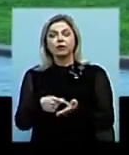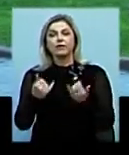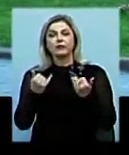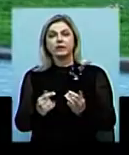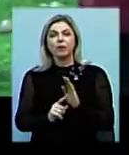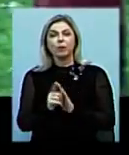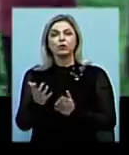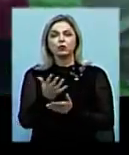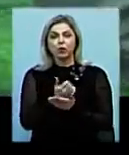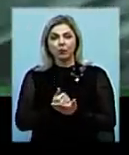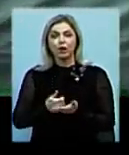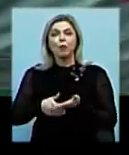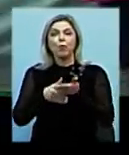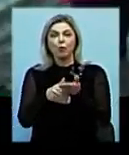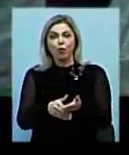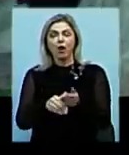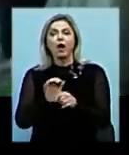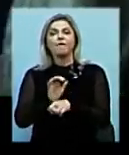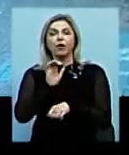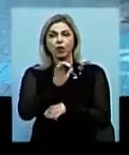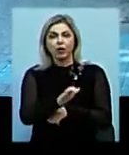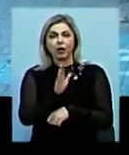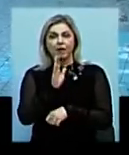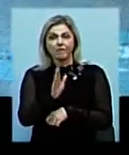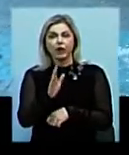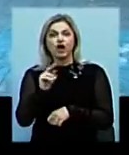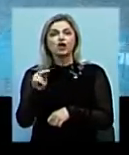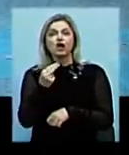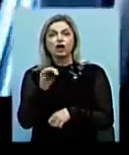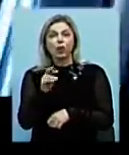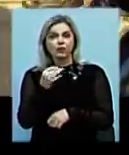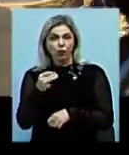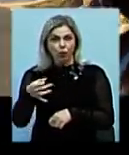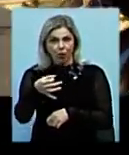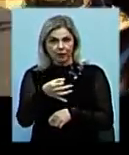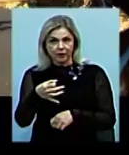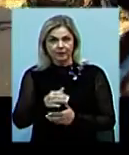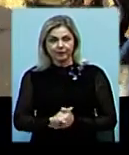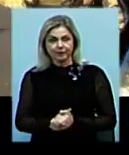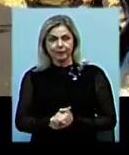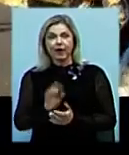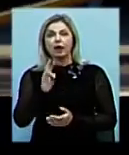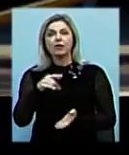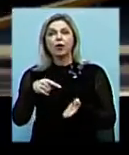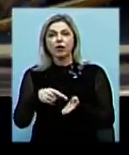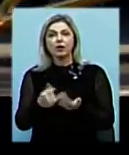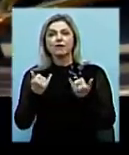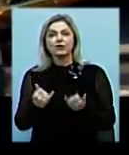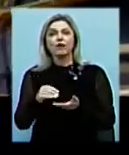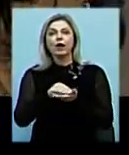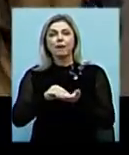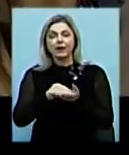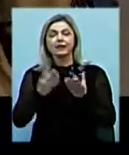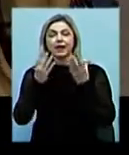почали збирати гуманітарну допомогу евакуйованим у Ічні Чернігівської області. У Миколаїві сьогодні репетировали День